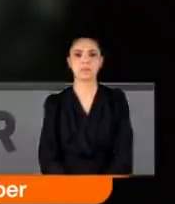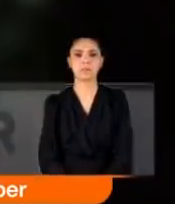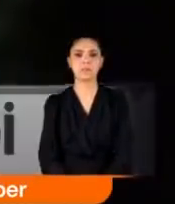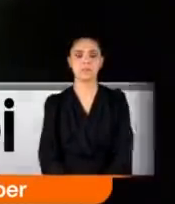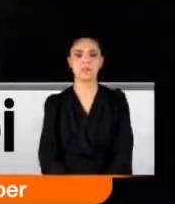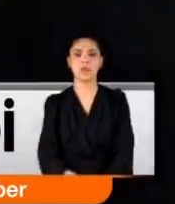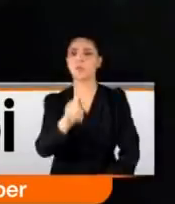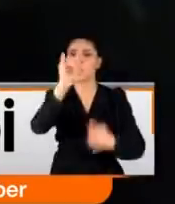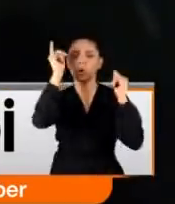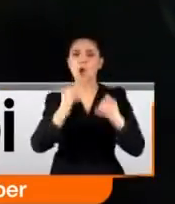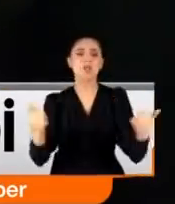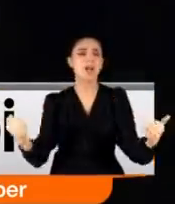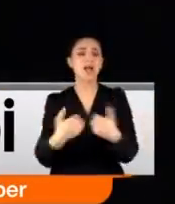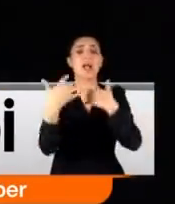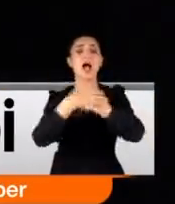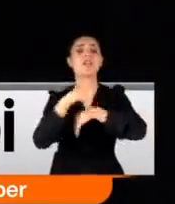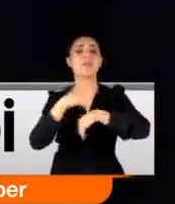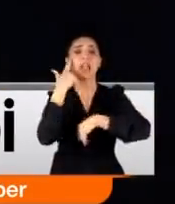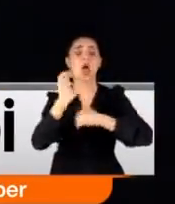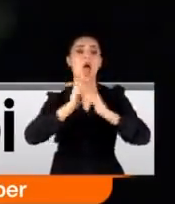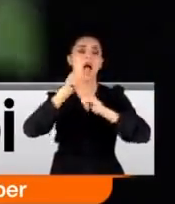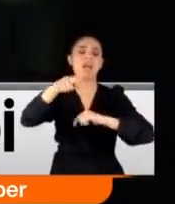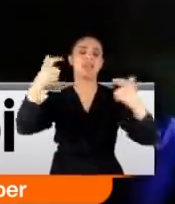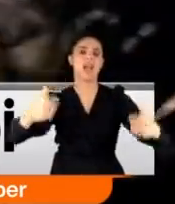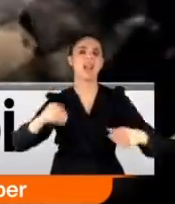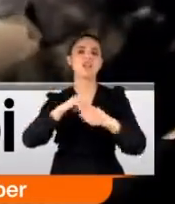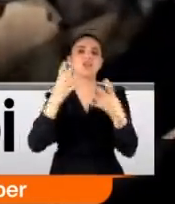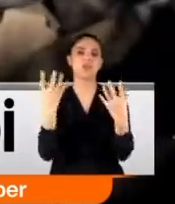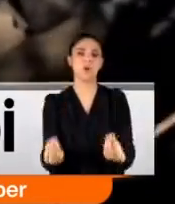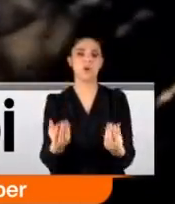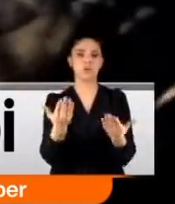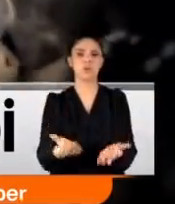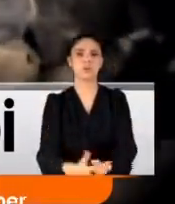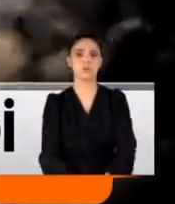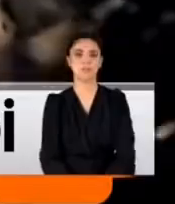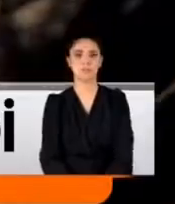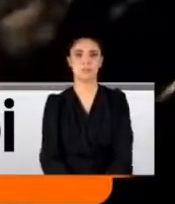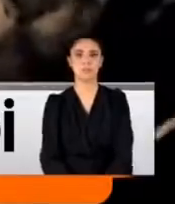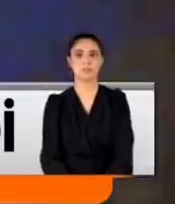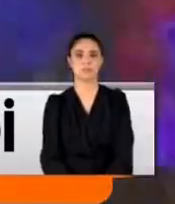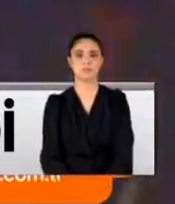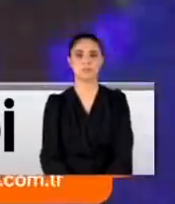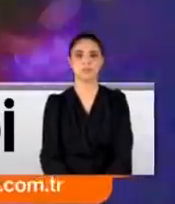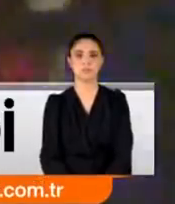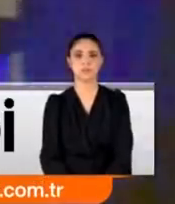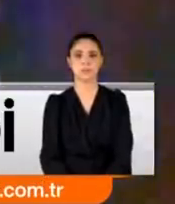Katliam gibi kaza akşam saatlerinde Antalya'da meydana geldi. Seriye ben dedim oraya müdahale edecek Serik.